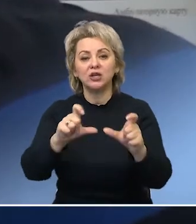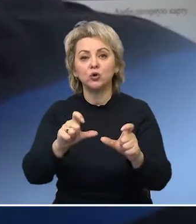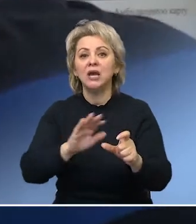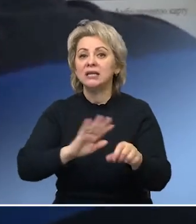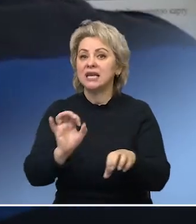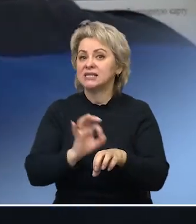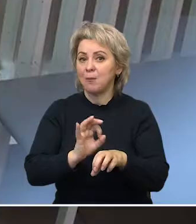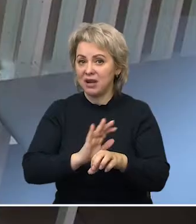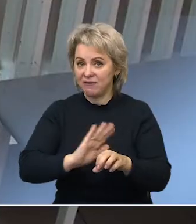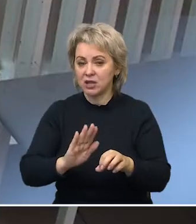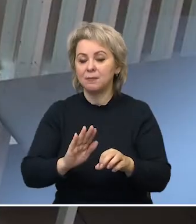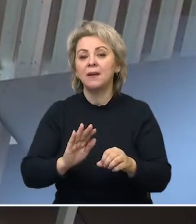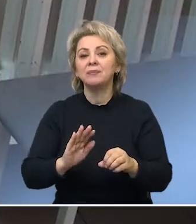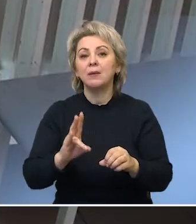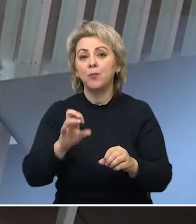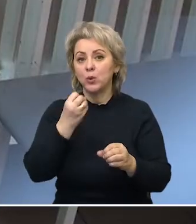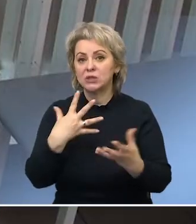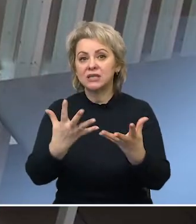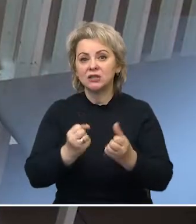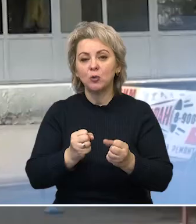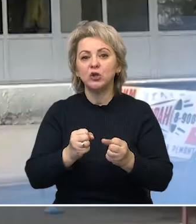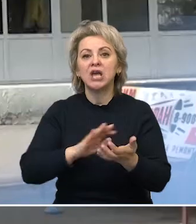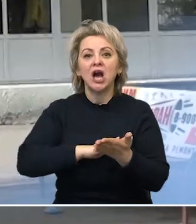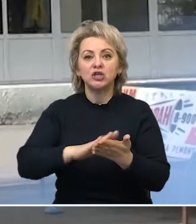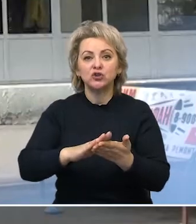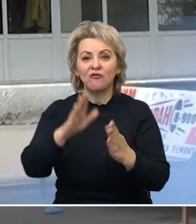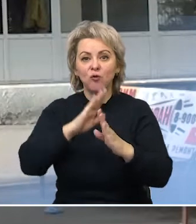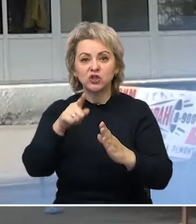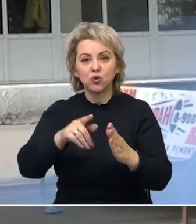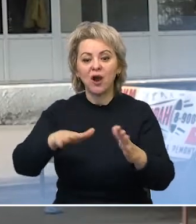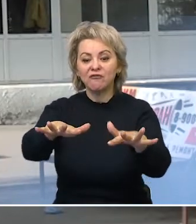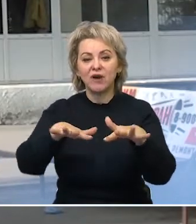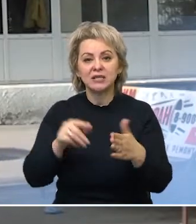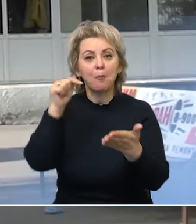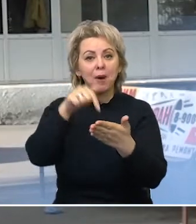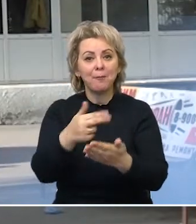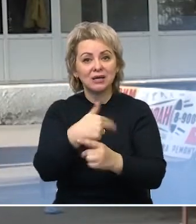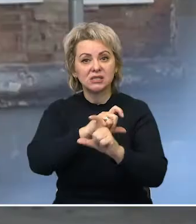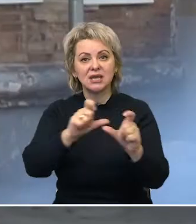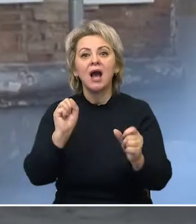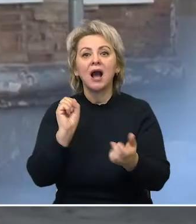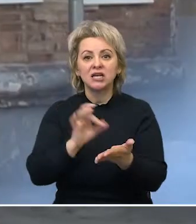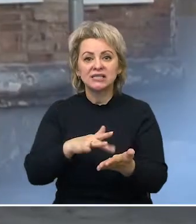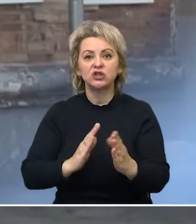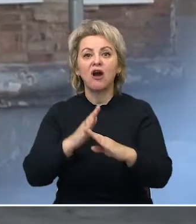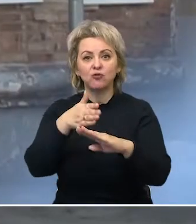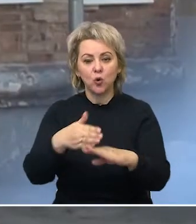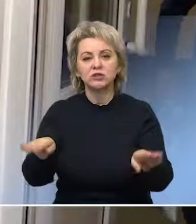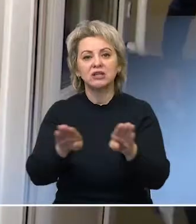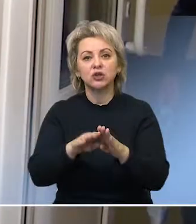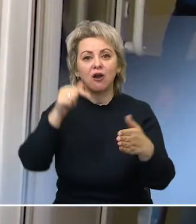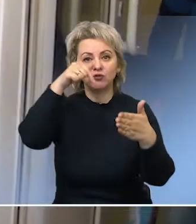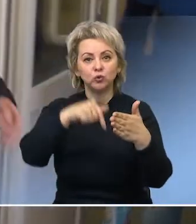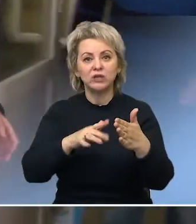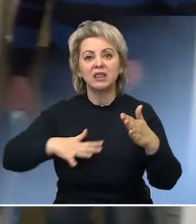заболеваниями. Обеззараживатель воздуха в фойе. Попасть в учреждение можно как с центрального входа, так и с внутреннего двора.